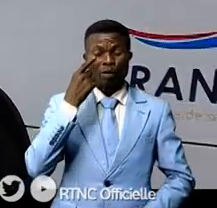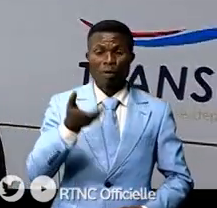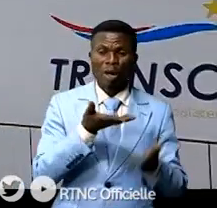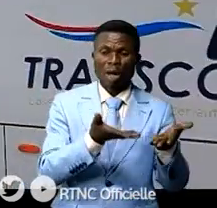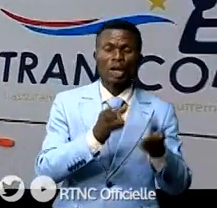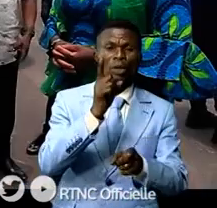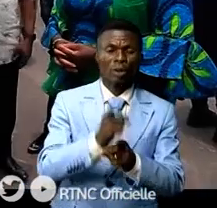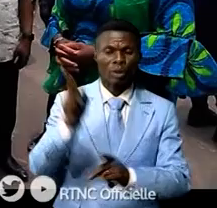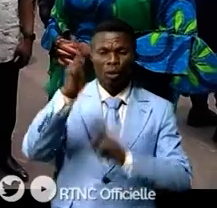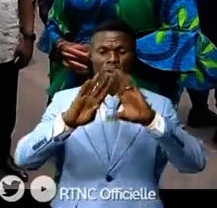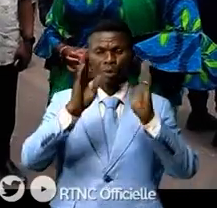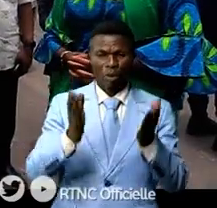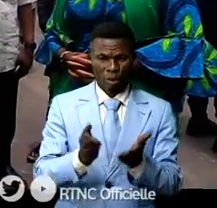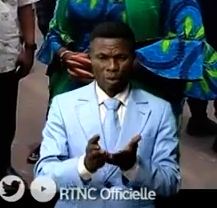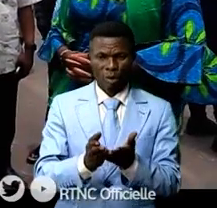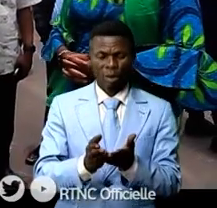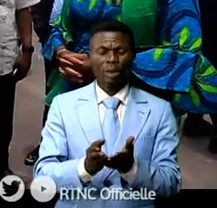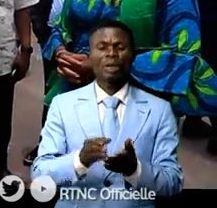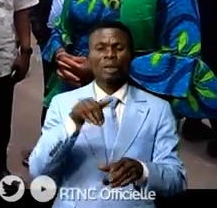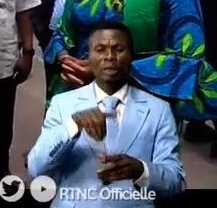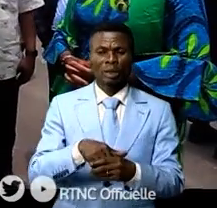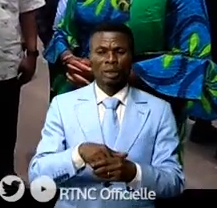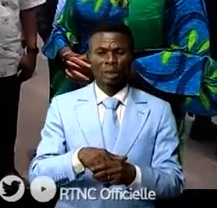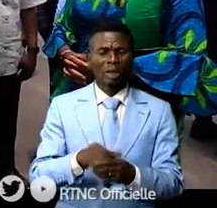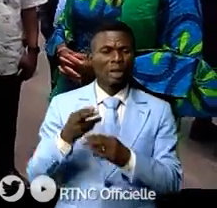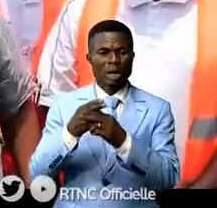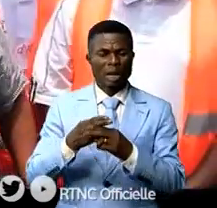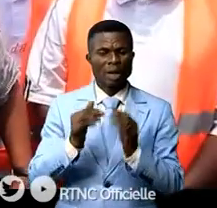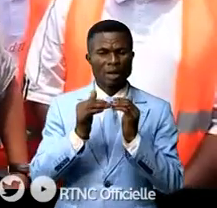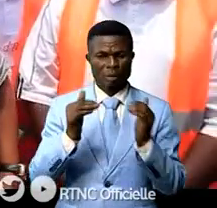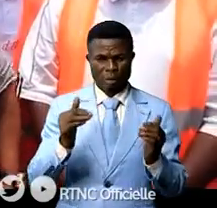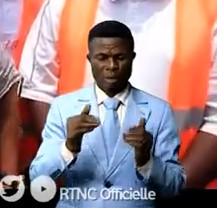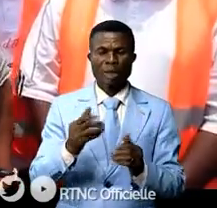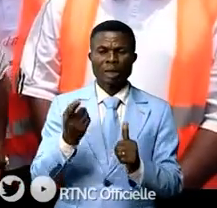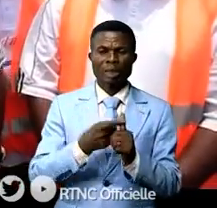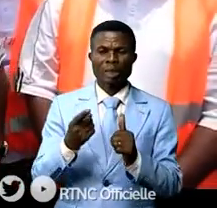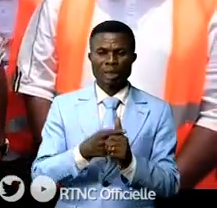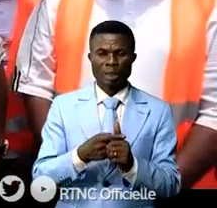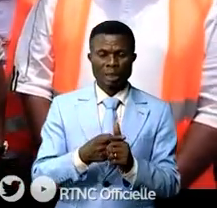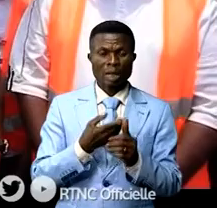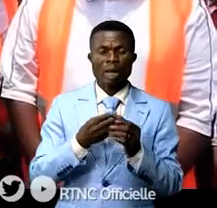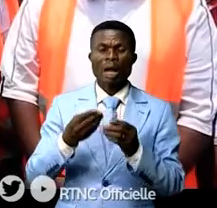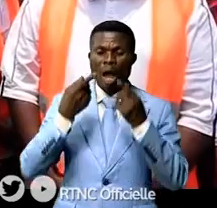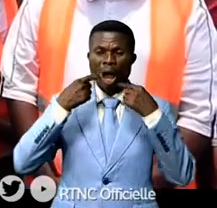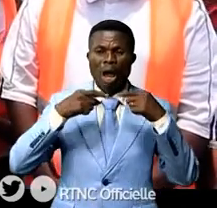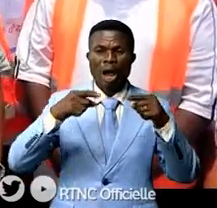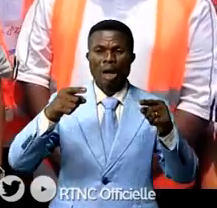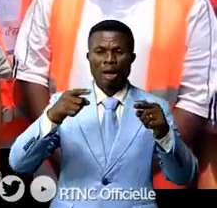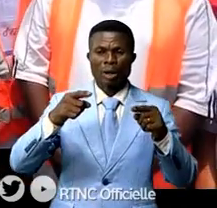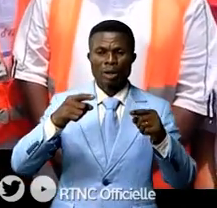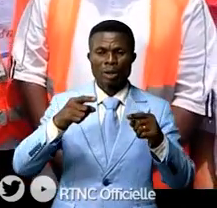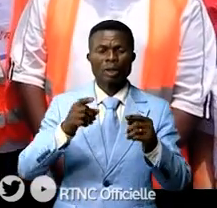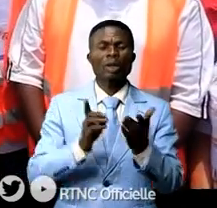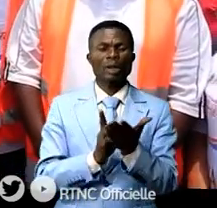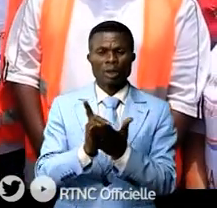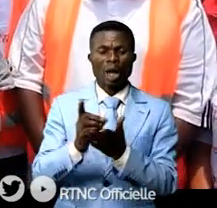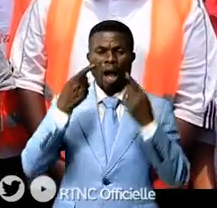effectivement la population et cela en toute sécurité. Je voudrais ici d'abord donner le message de joie. Ce qui